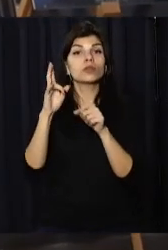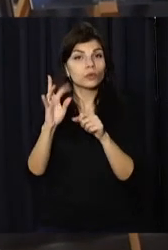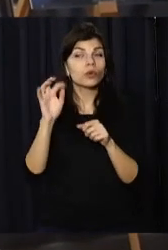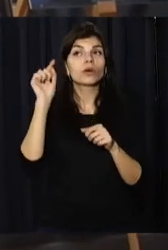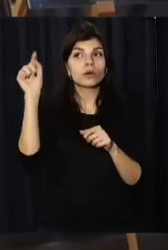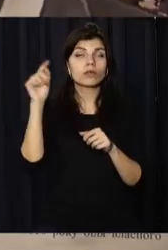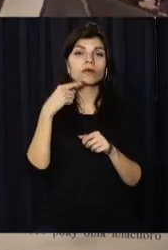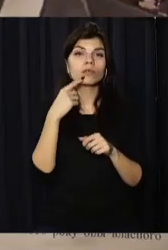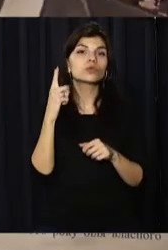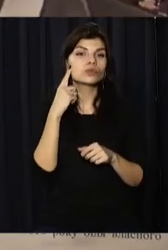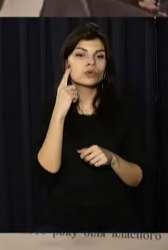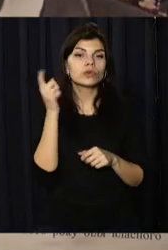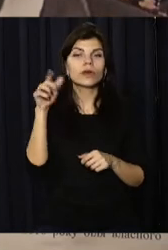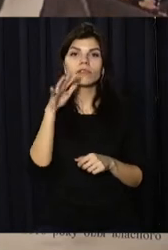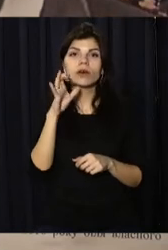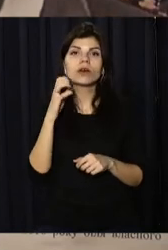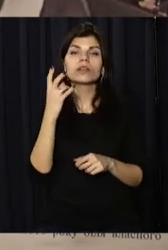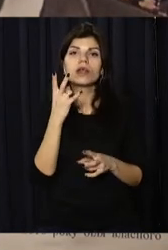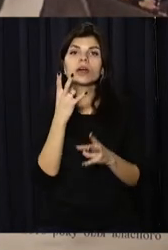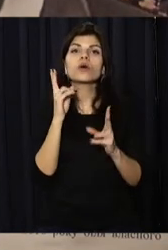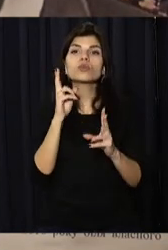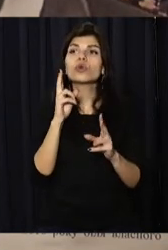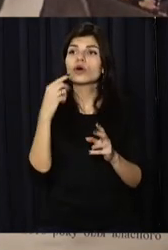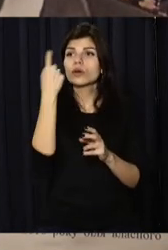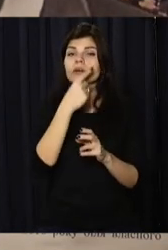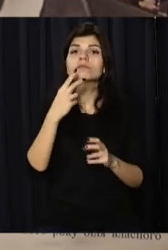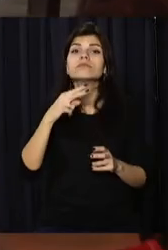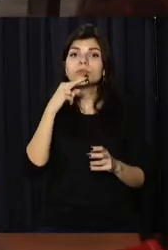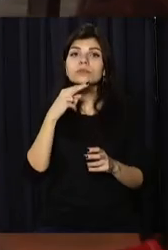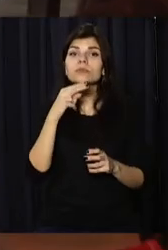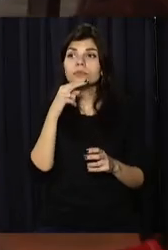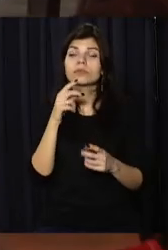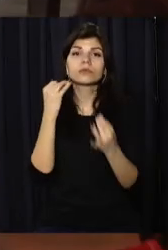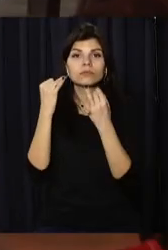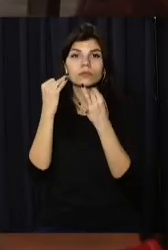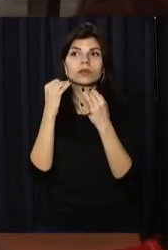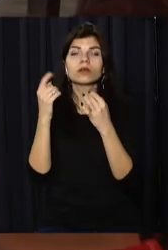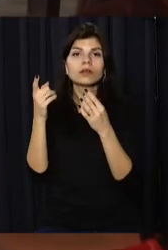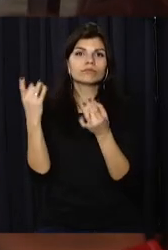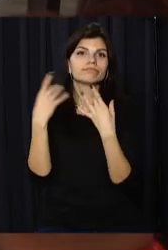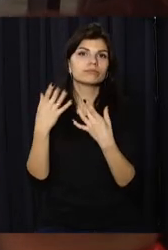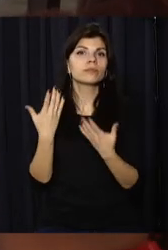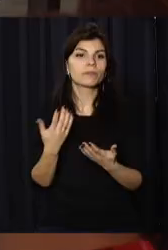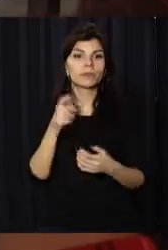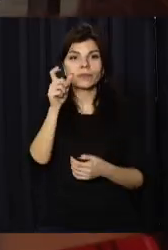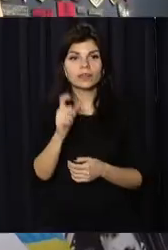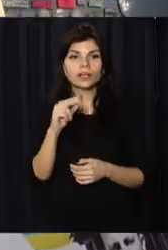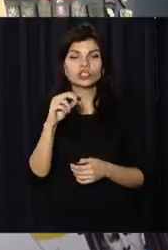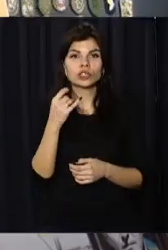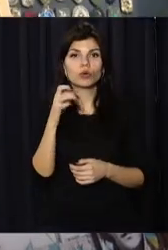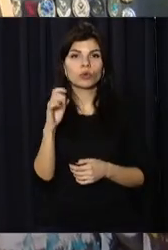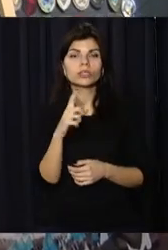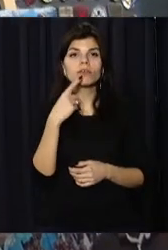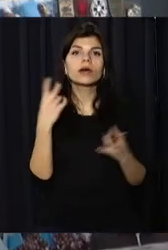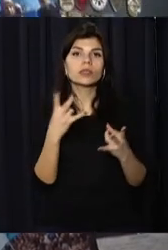чому зараз важливо чути про ті часи з вуст очевидців. Народний депутат України, колишній політв'язень Кремля Ахтем Чийгос наголошує,